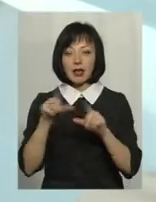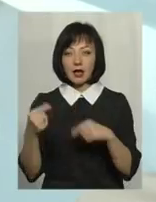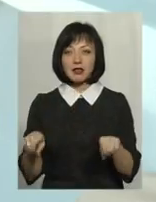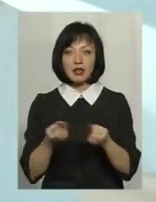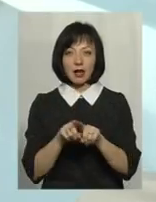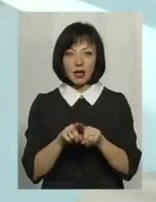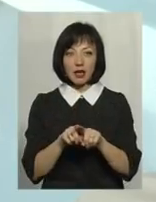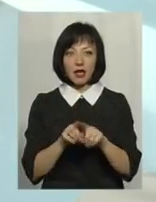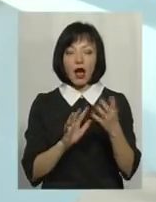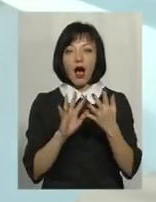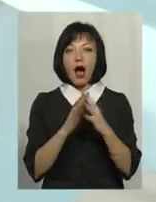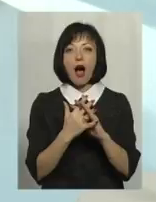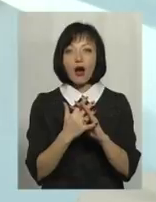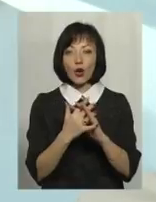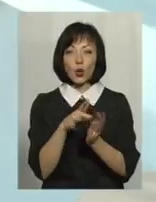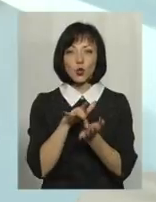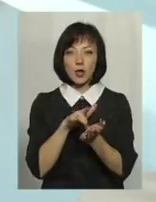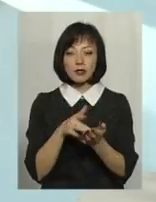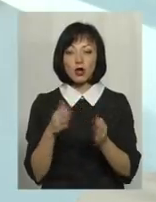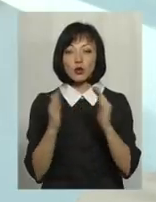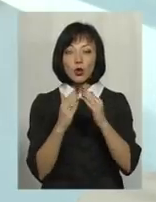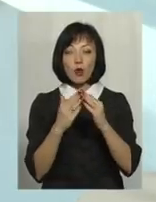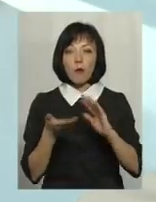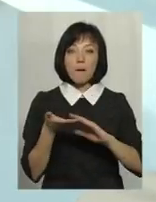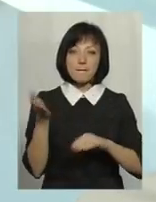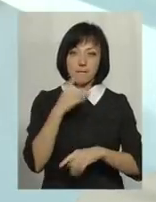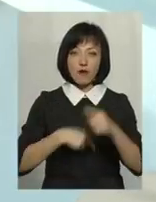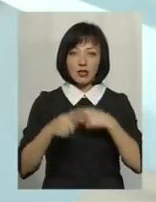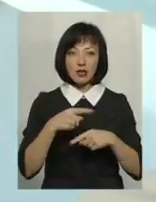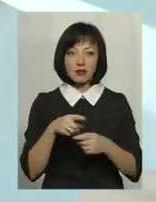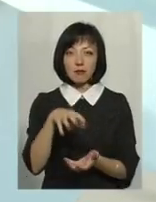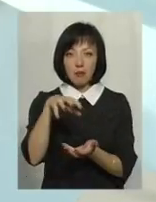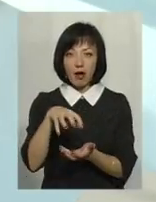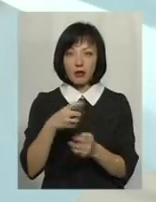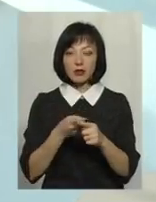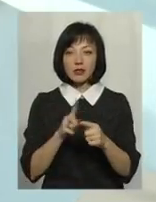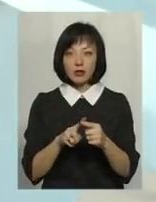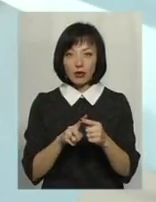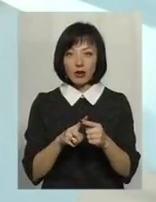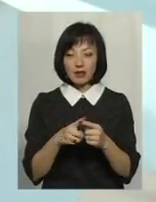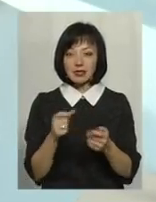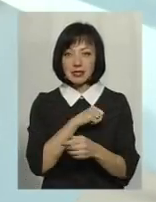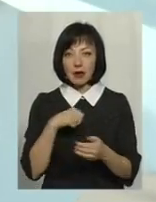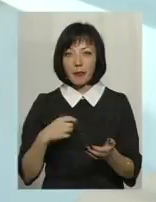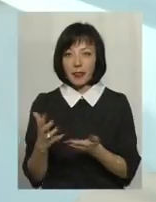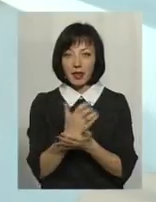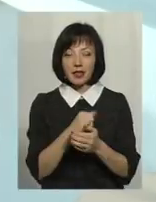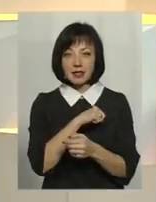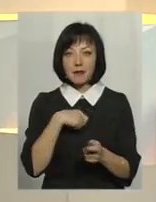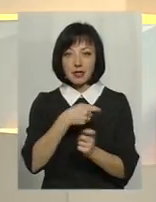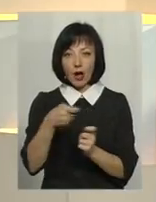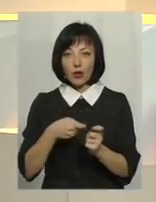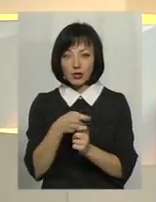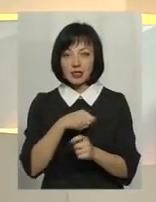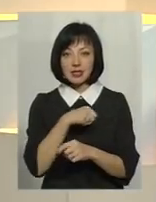агротуризм. Тобто, щоб вони додому поверталися з цілою баночкою того продукту, який він сам назбирав, сам закрутив, і